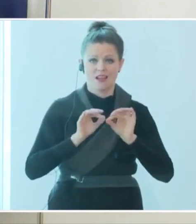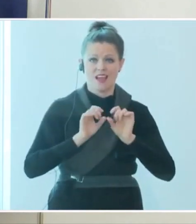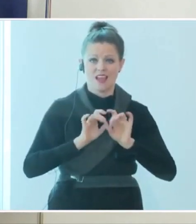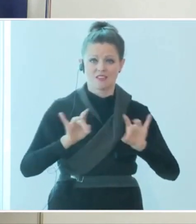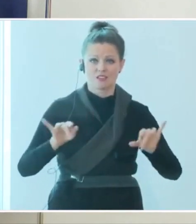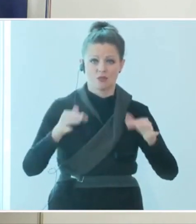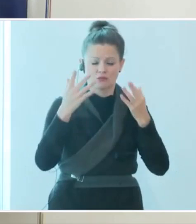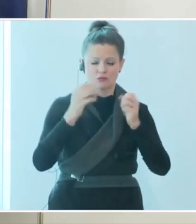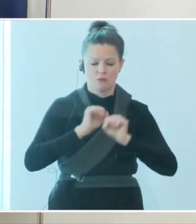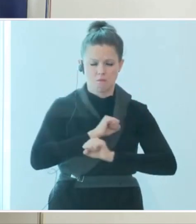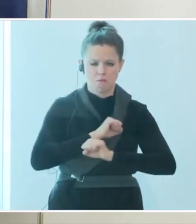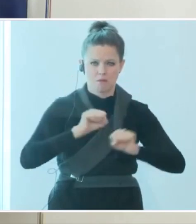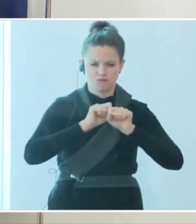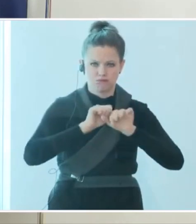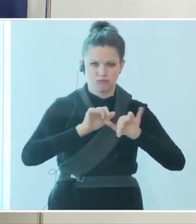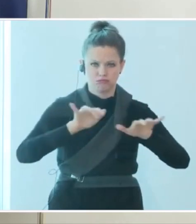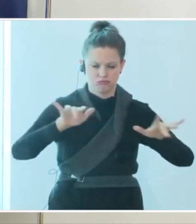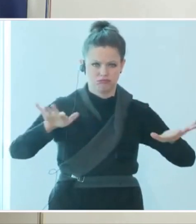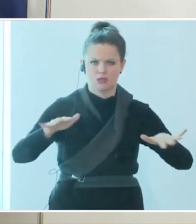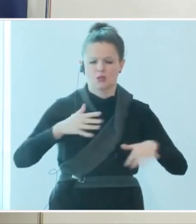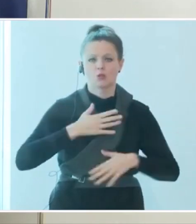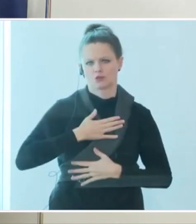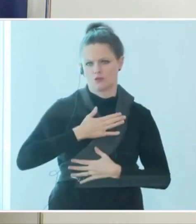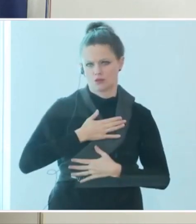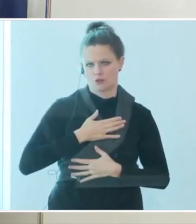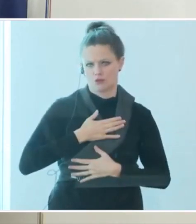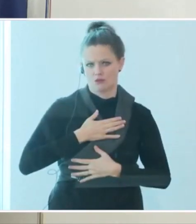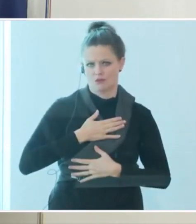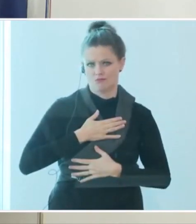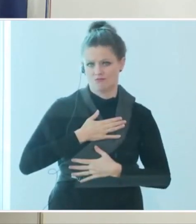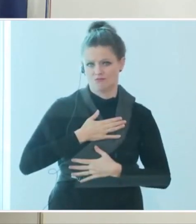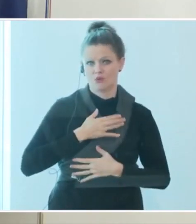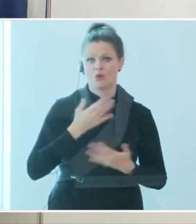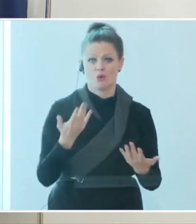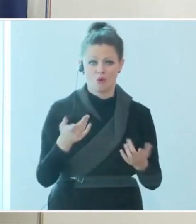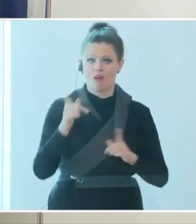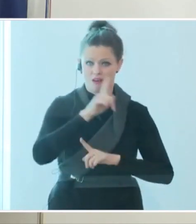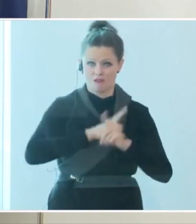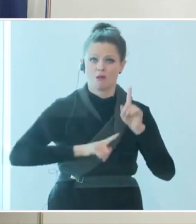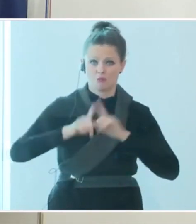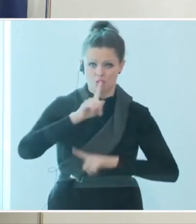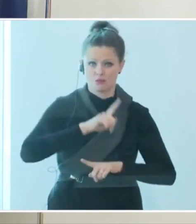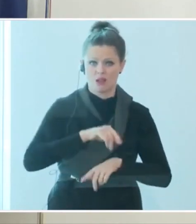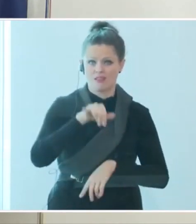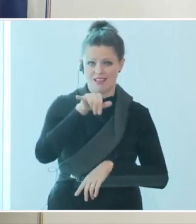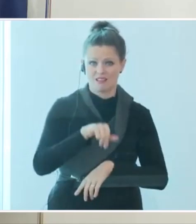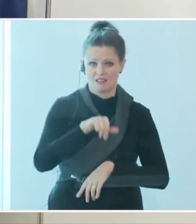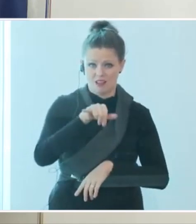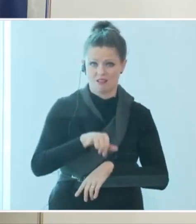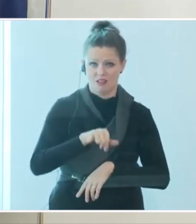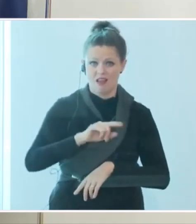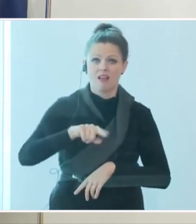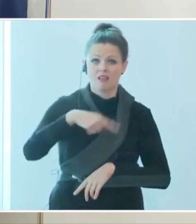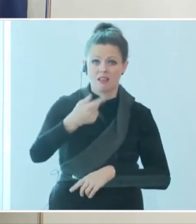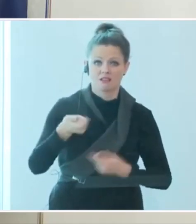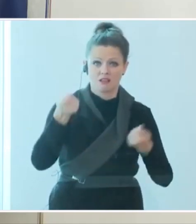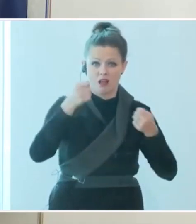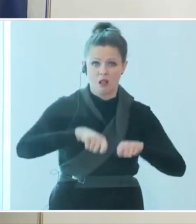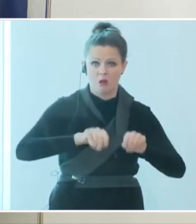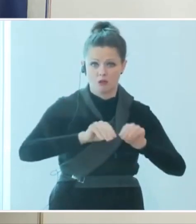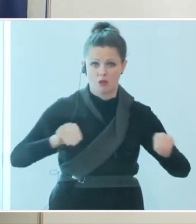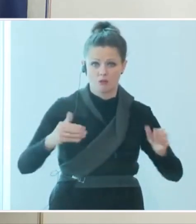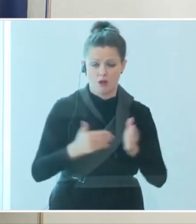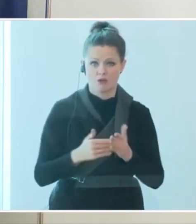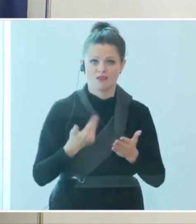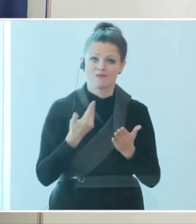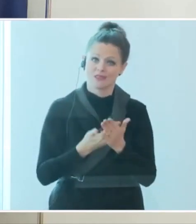Ansteigen der Infektionszahlen hätten und ein nächster Lockdown wäre wahrscheinlich schon für den Jänner vorprogrammiert. In diesem